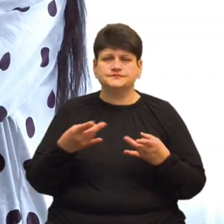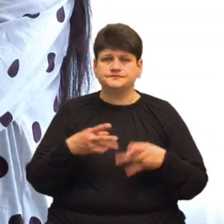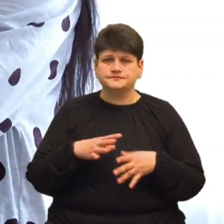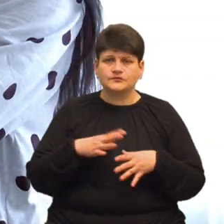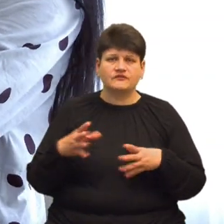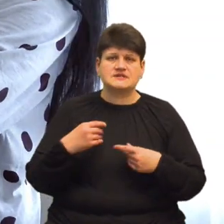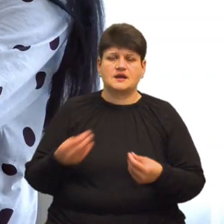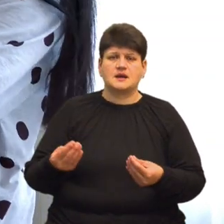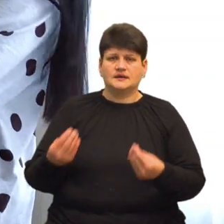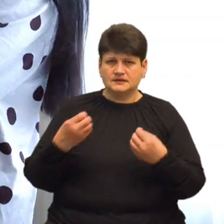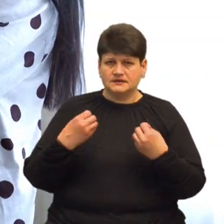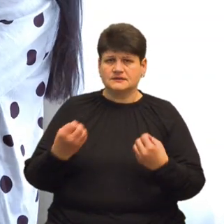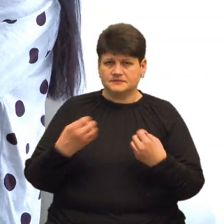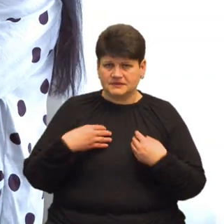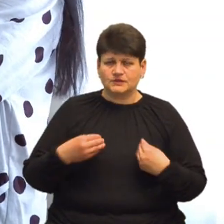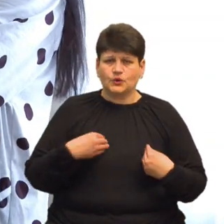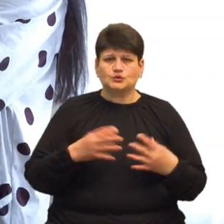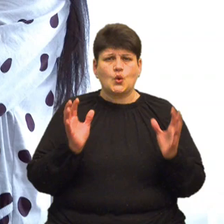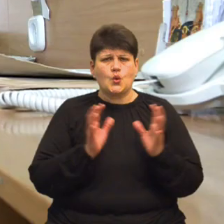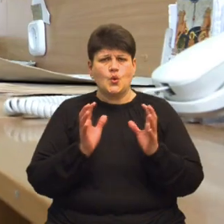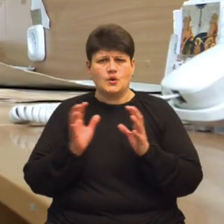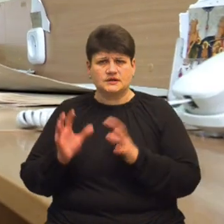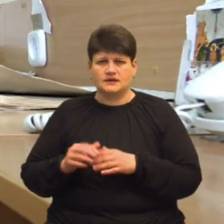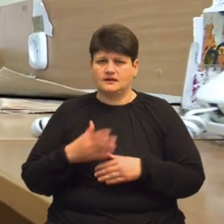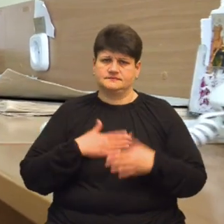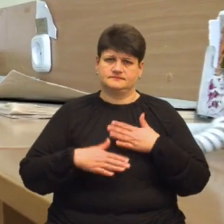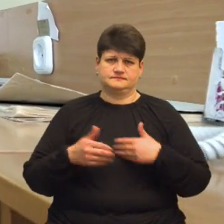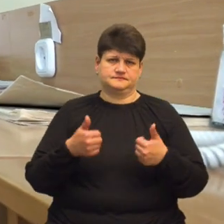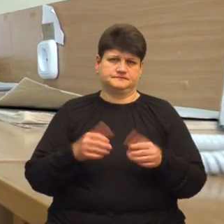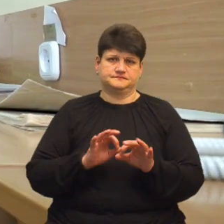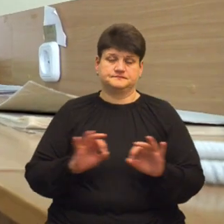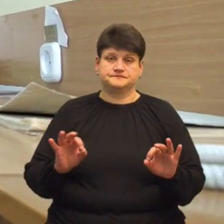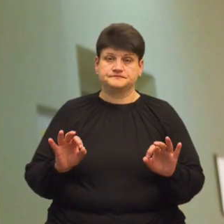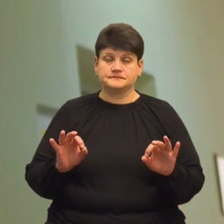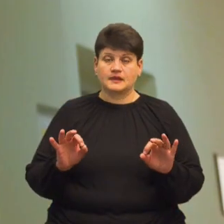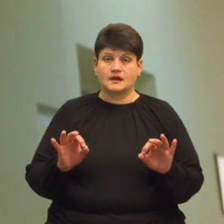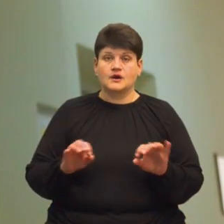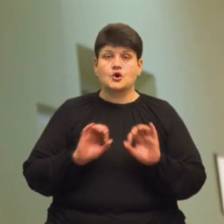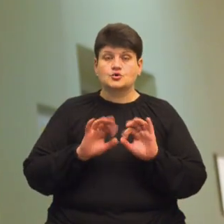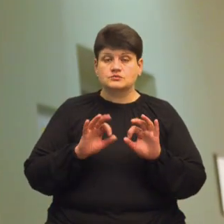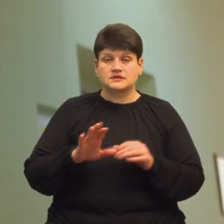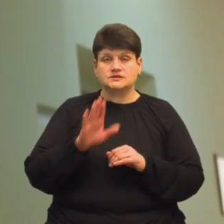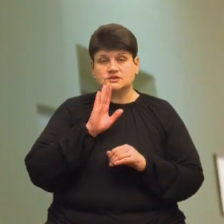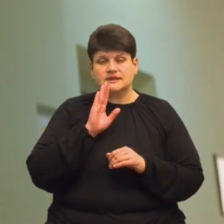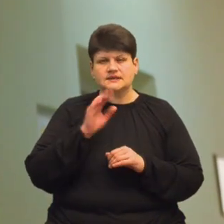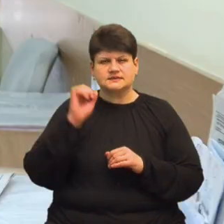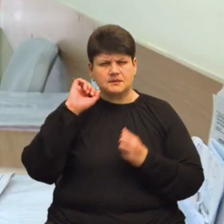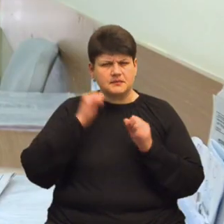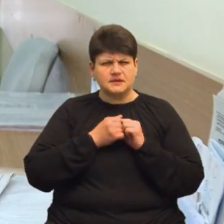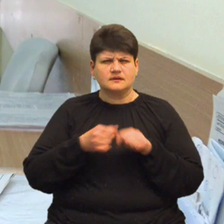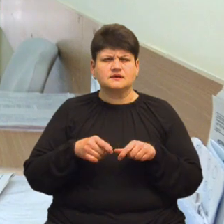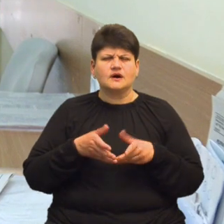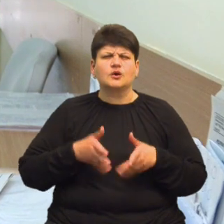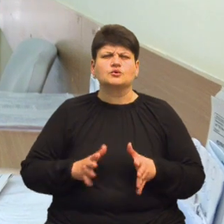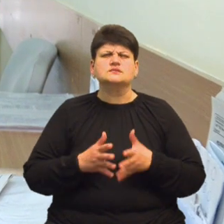приносили, все доглядали. Ми дуже задоволені. Наталія Джуль розповіла, які пологи їй запам'яталися найбільше. На